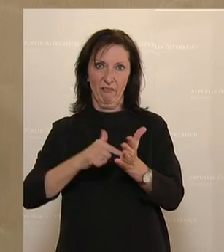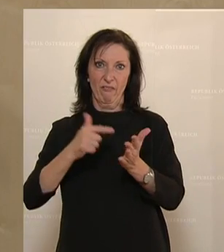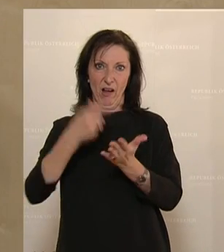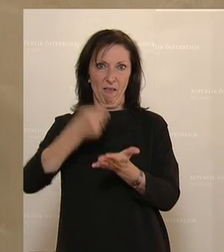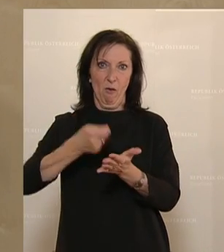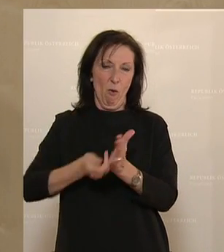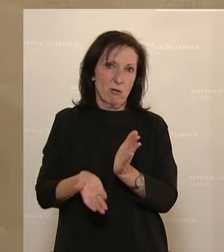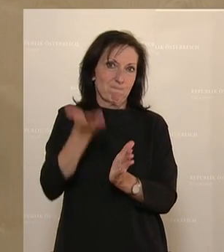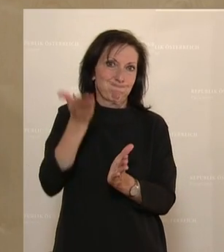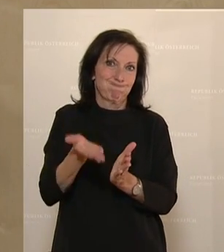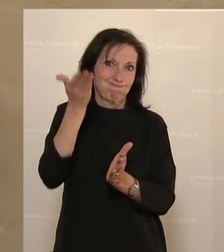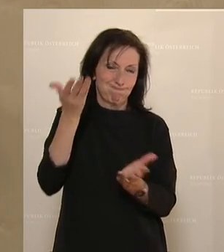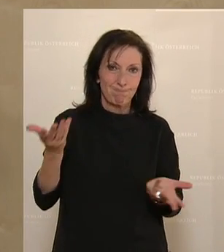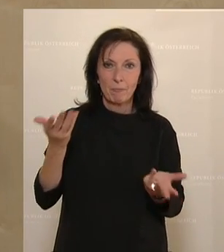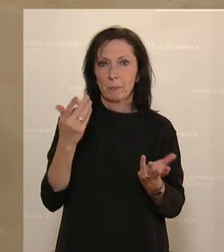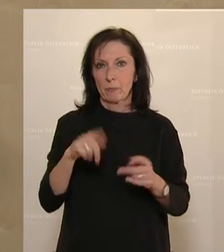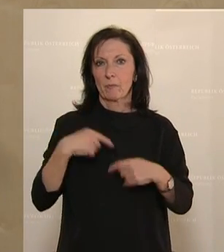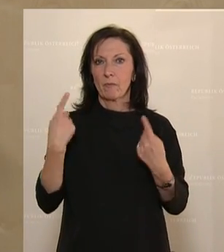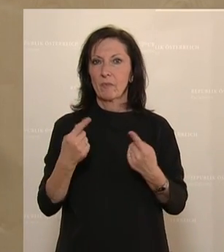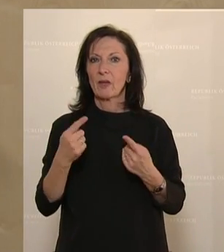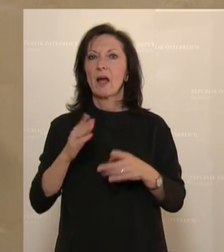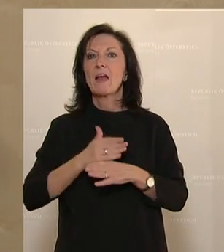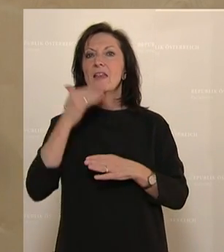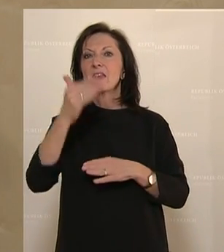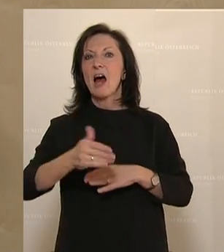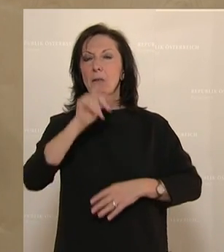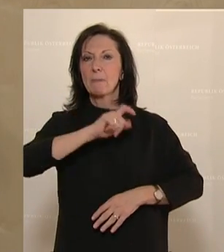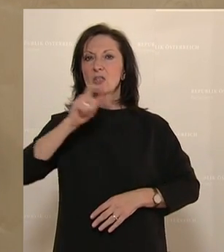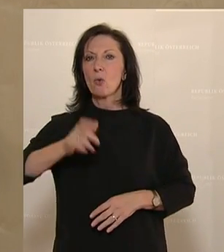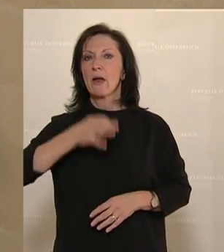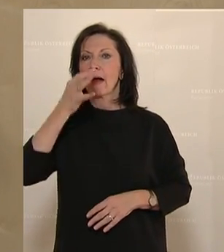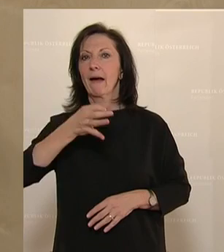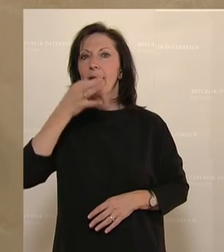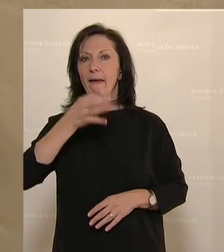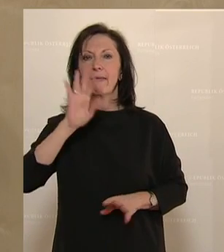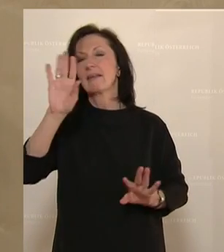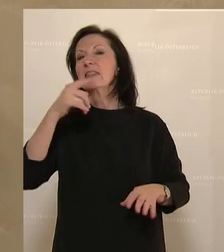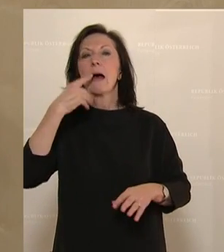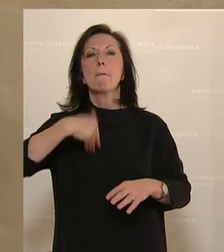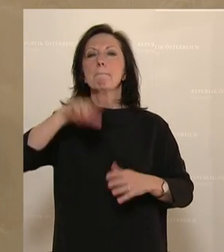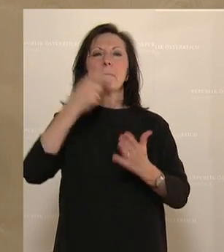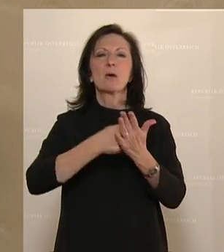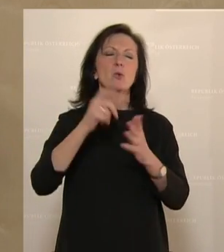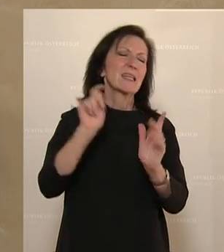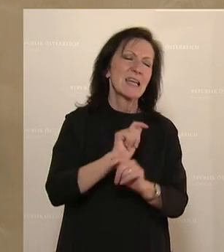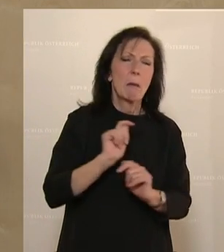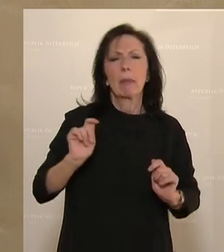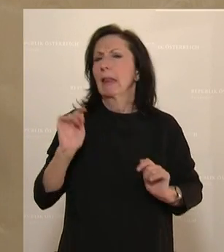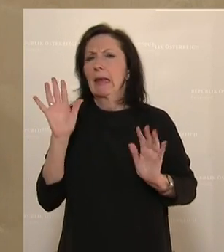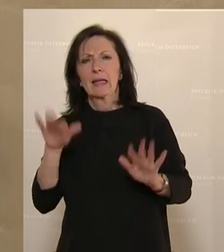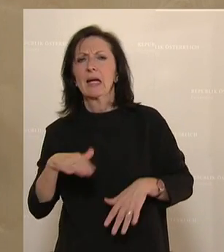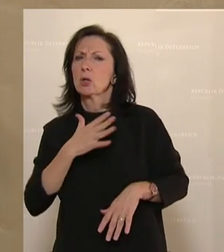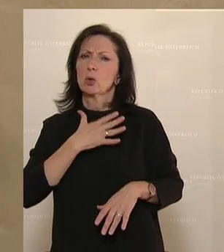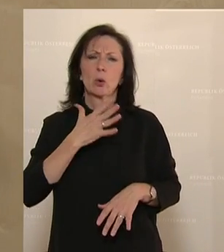Übrigen, es werden die Redner nach mir erklären, es gibt keine Mehrkosten, weil das finanziert sich alles von selbst.